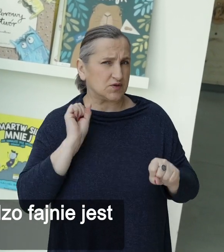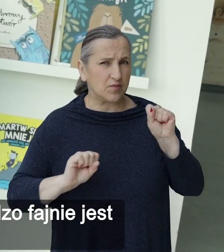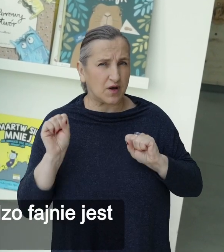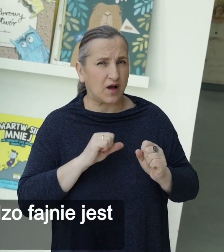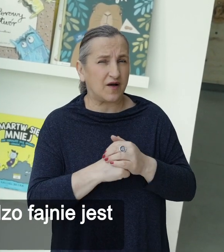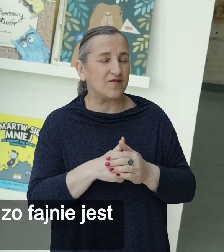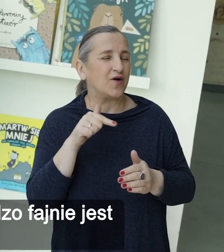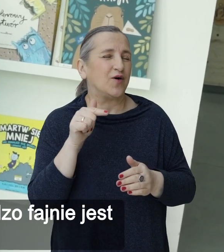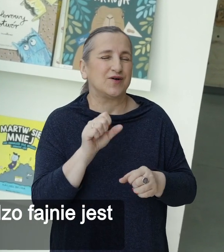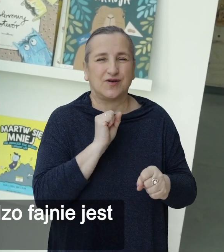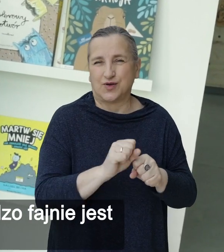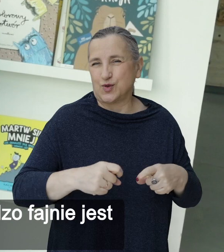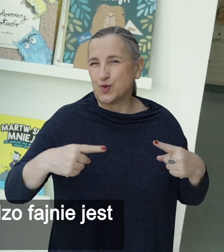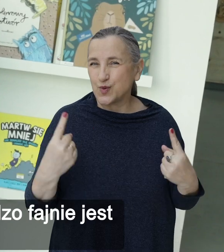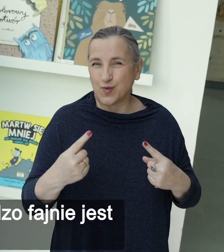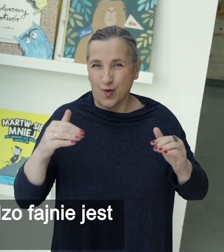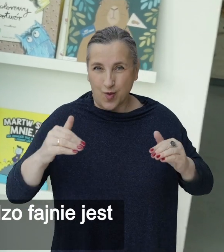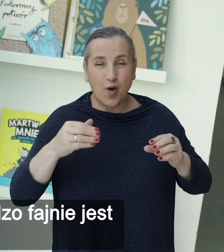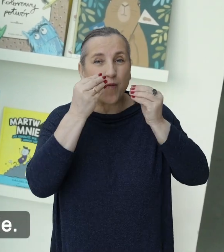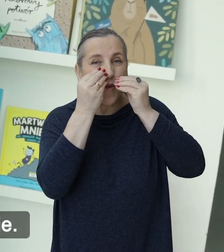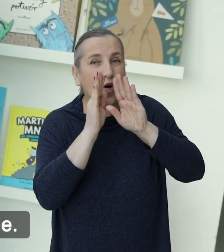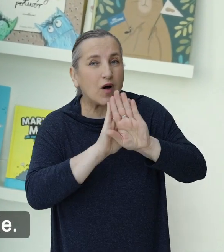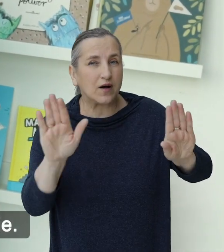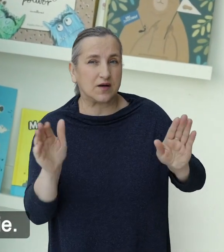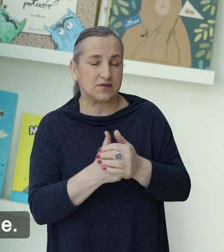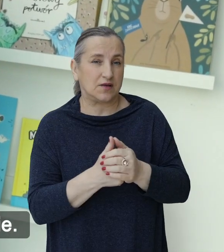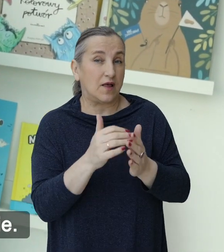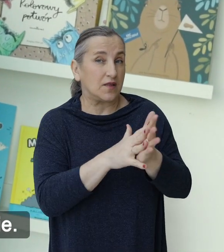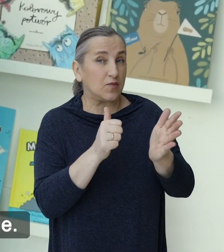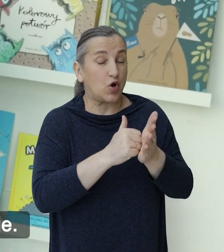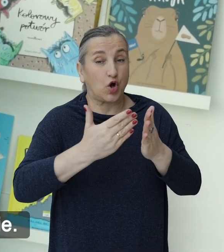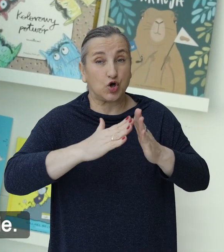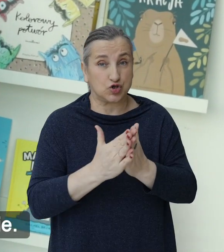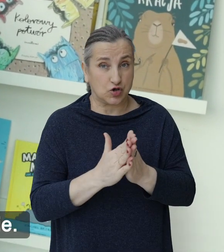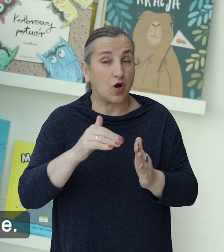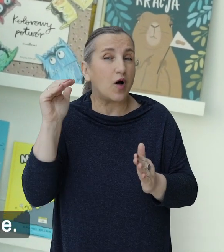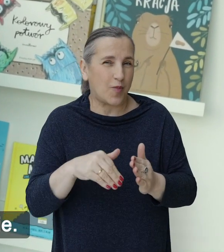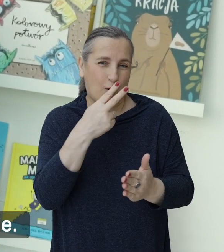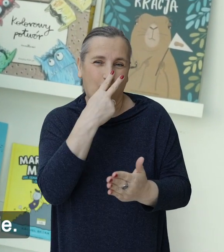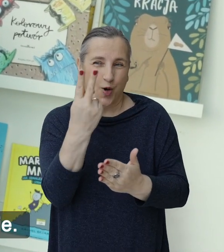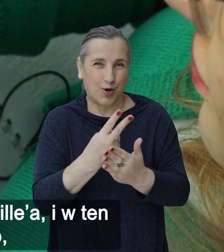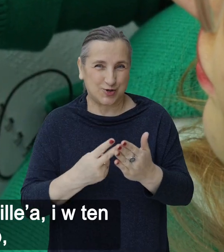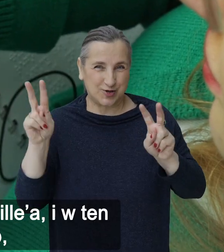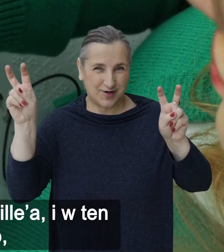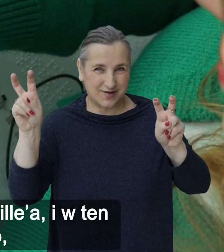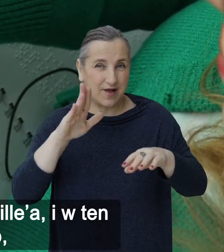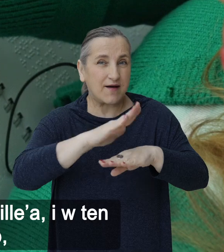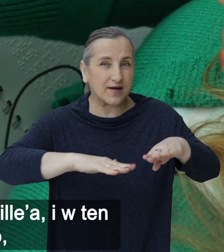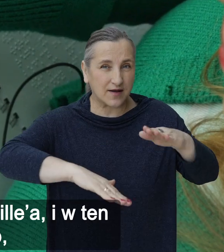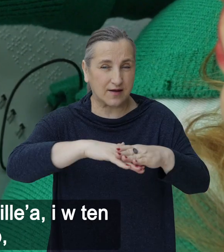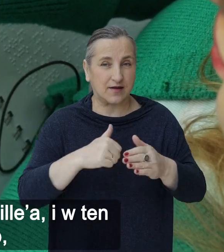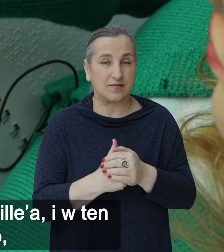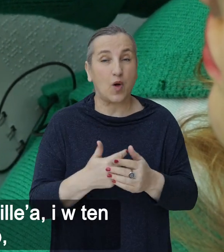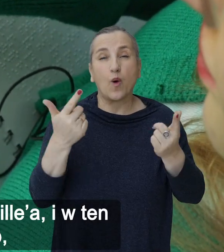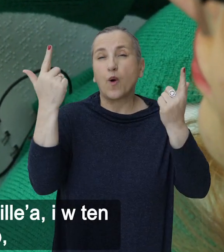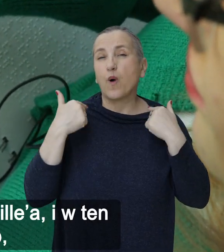fajne jest pokazać każdemu, że książki można też czytać ręcznie. Osoby, które